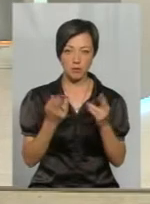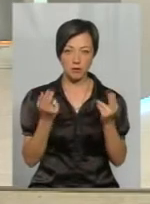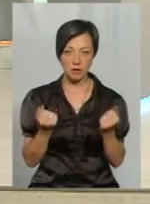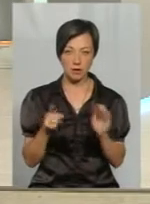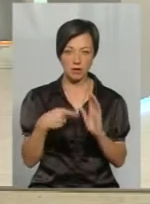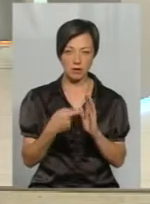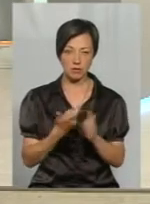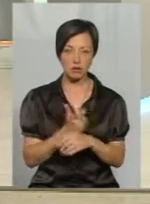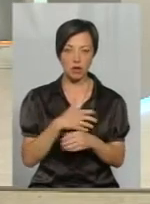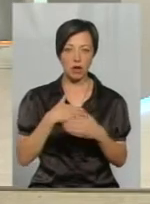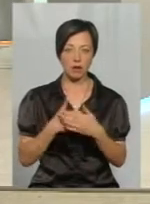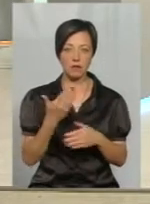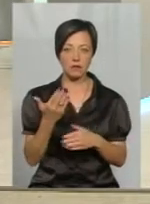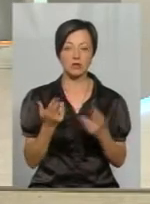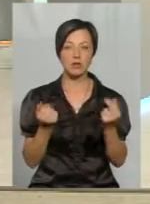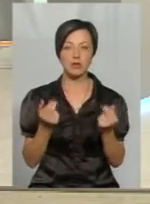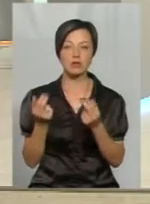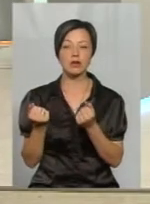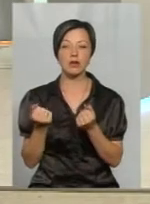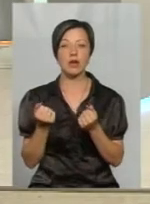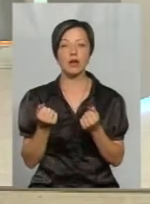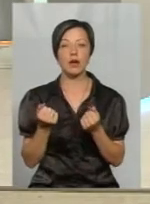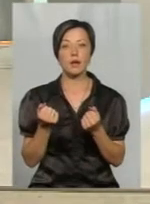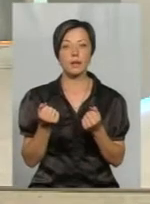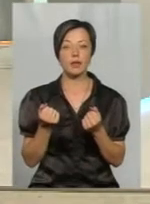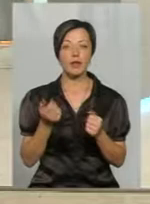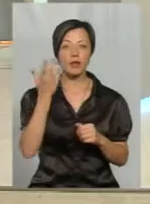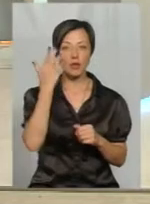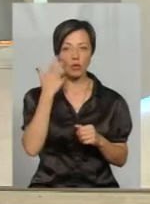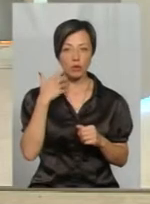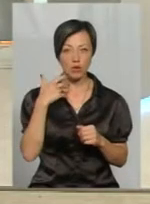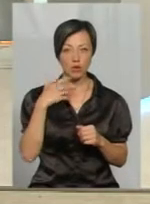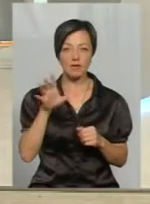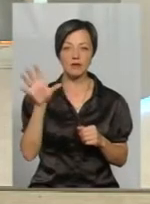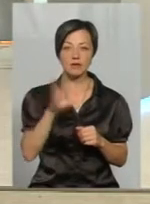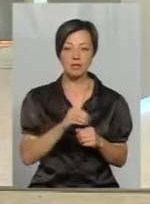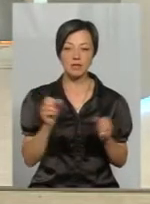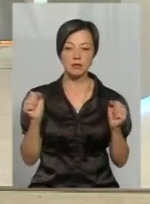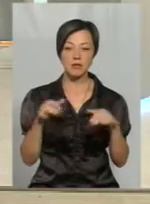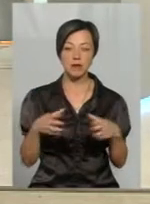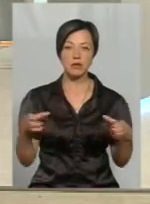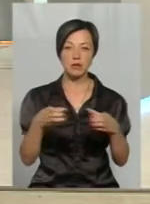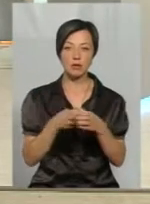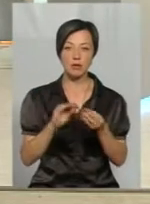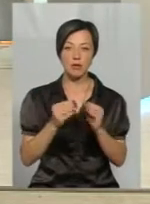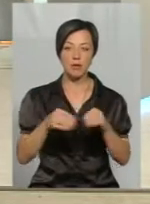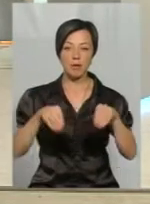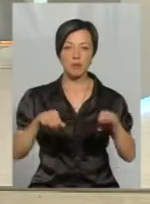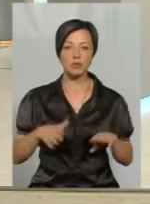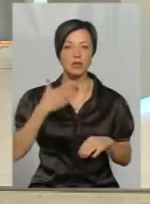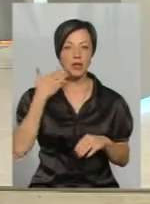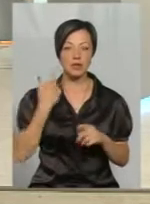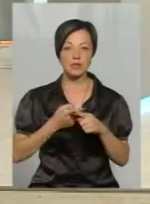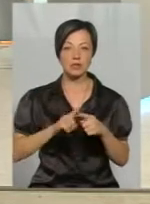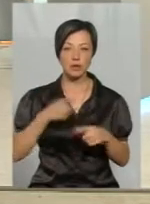Що більше активізуєтеся? Так, так. Ну, тобто, коли всі збираються разом, то проблеми вирішити легше, і